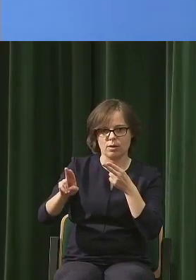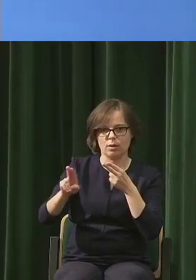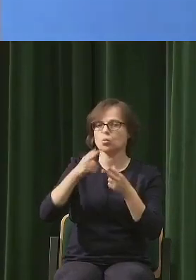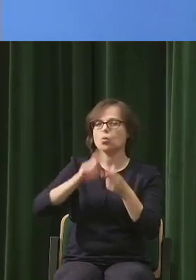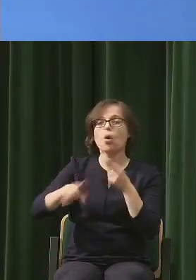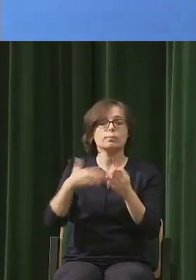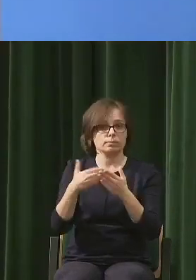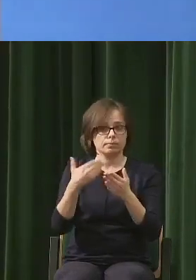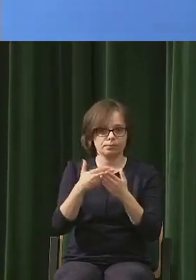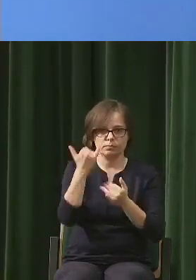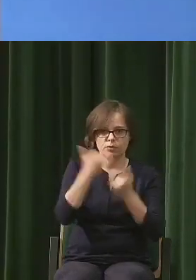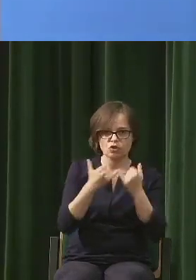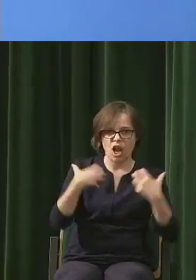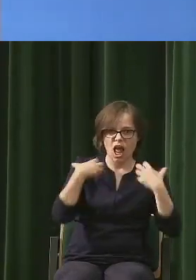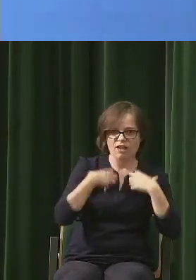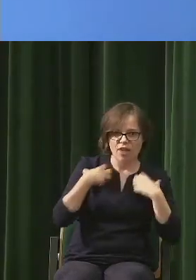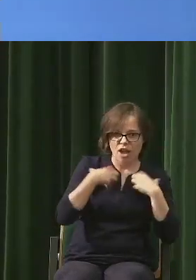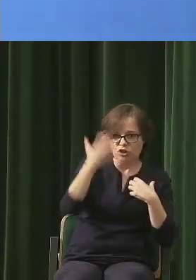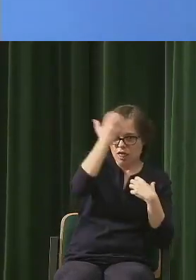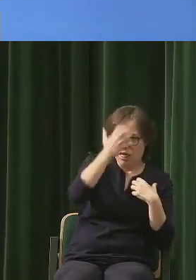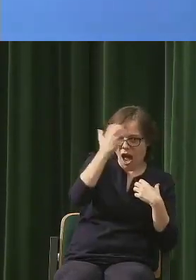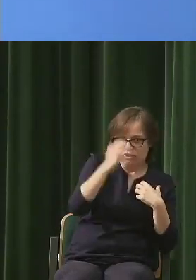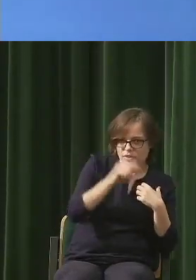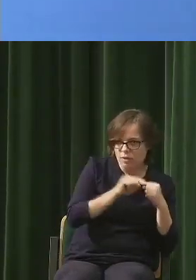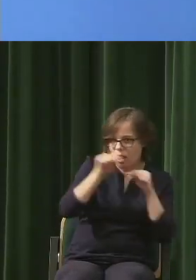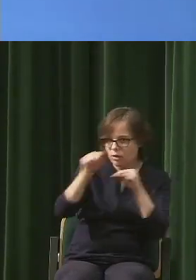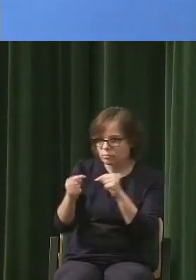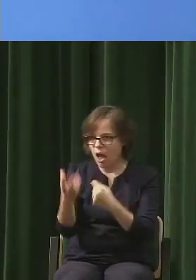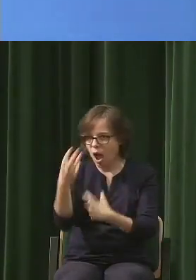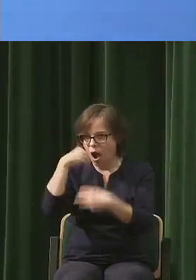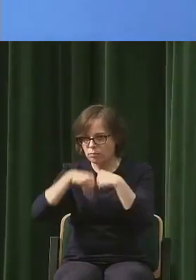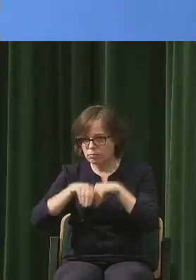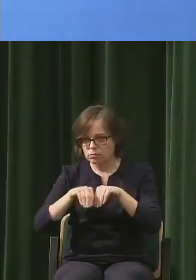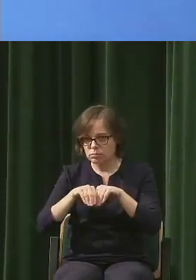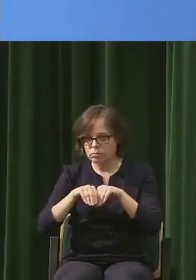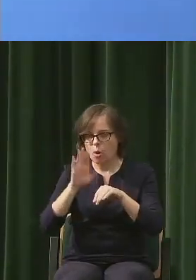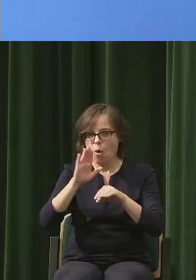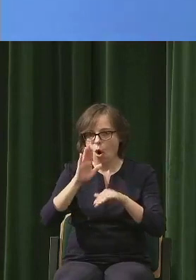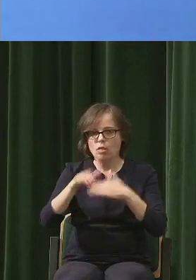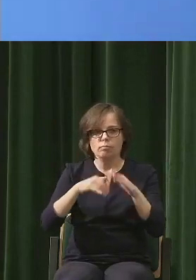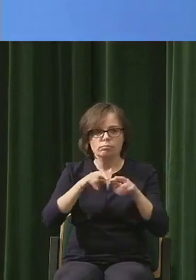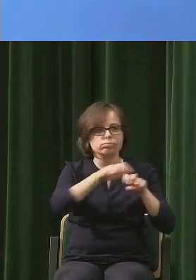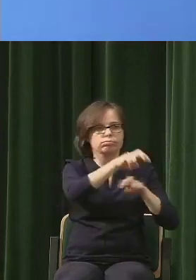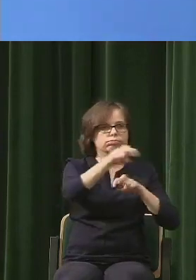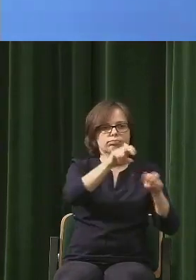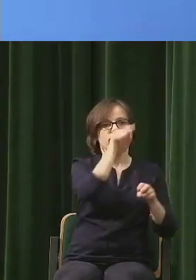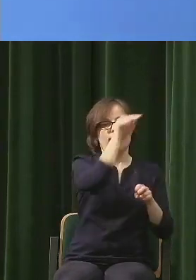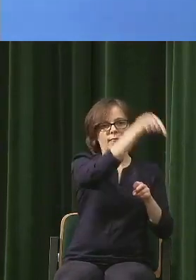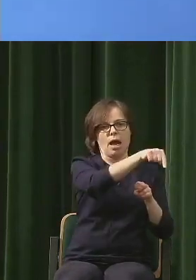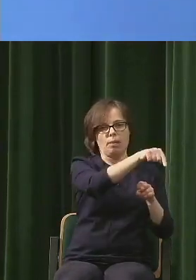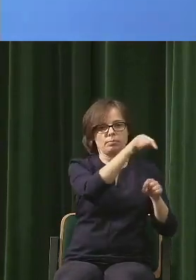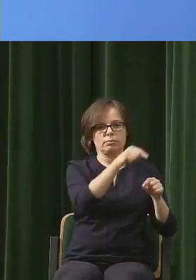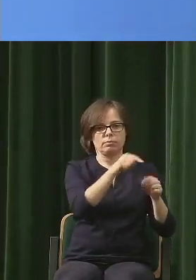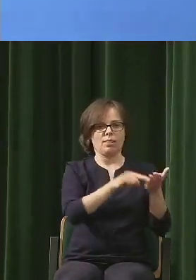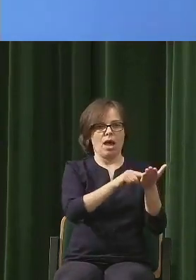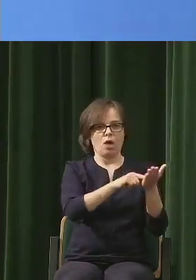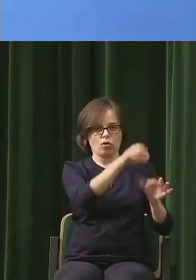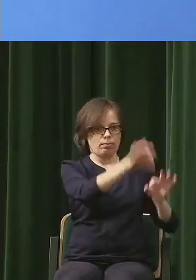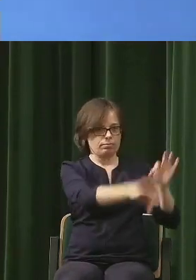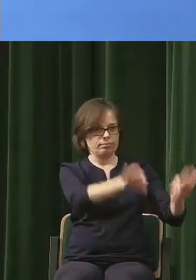by się znalazły, rozniosłyby je jak najdalej. Więc jakby to samo dotyczy wszystkich ptaków, wszystkich